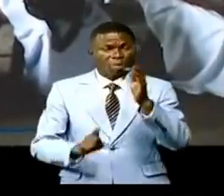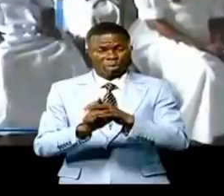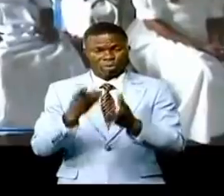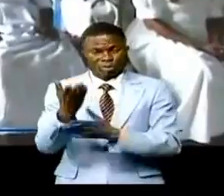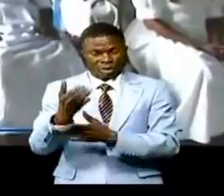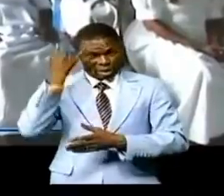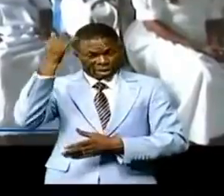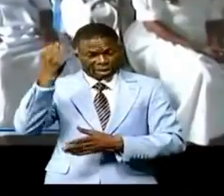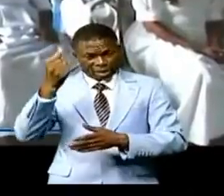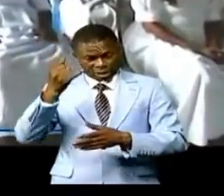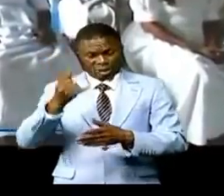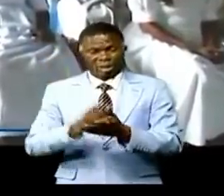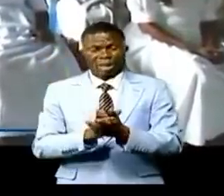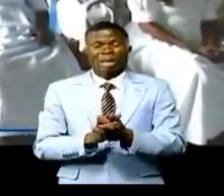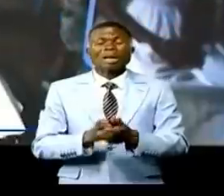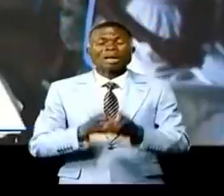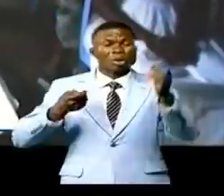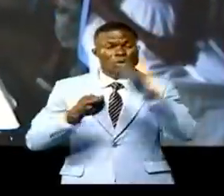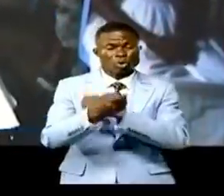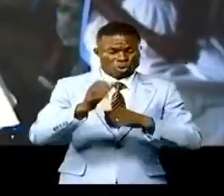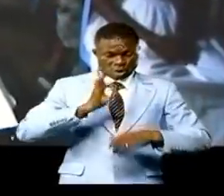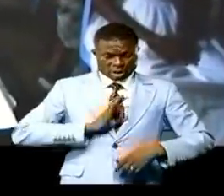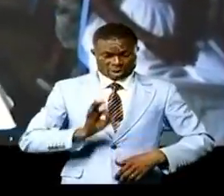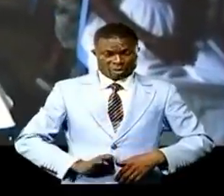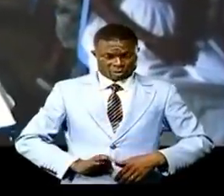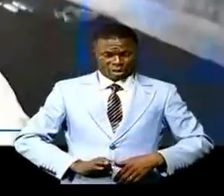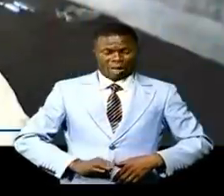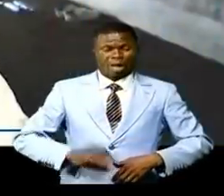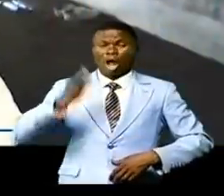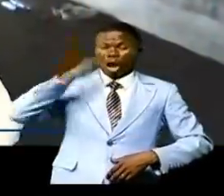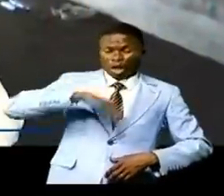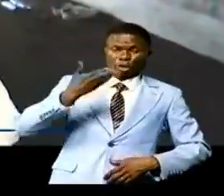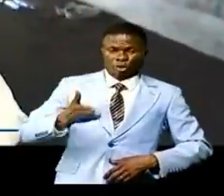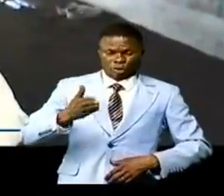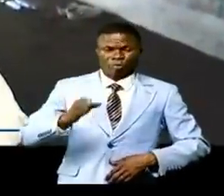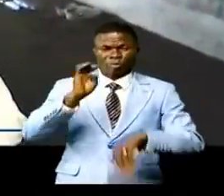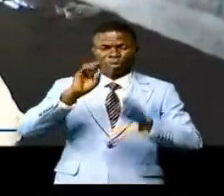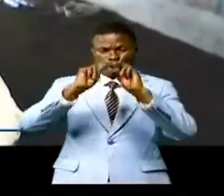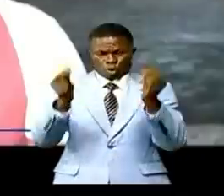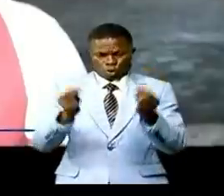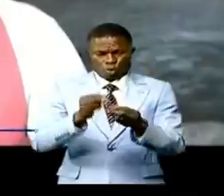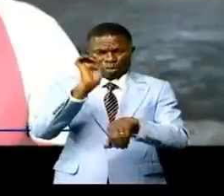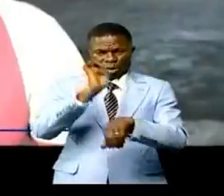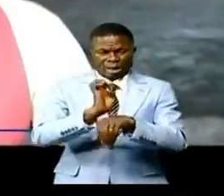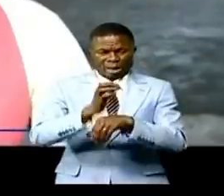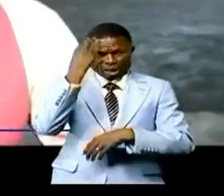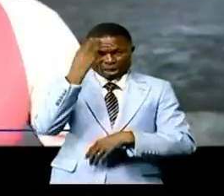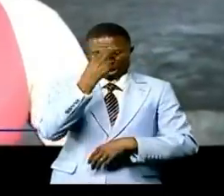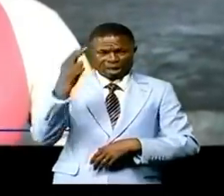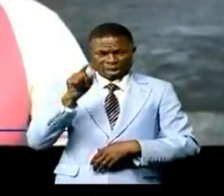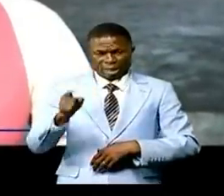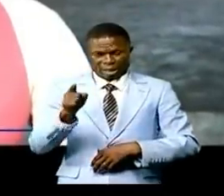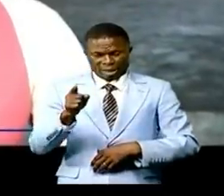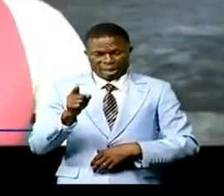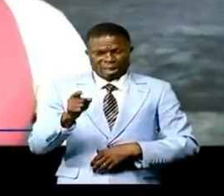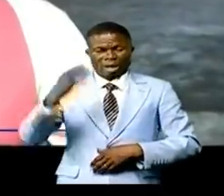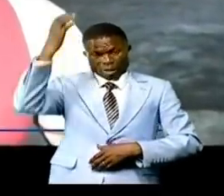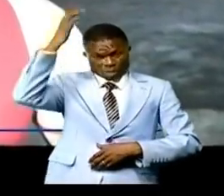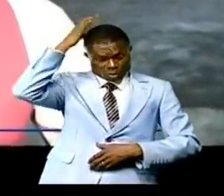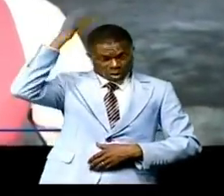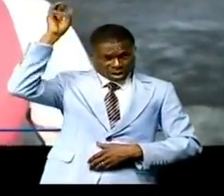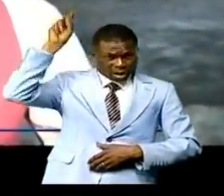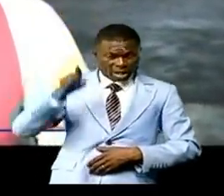tentatives du coup d'État raté, la Fédération des Églises Chrétiennes. Par les biais de son représentant légal, Mgr Évêque